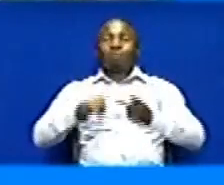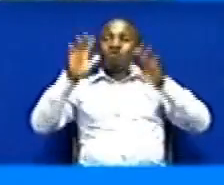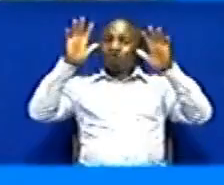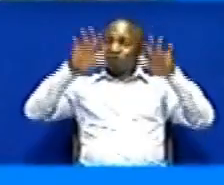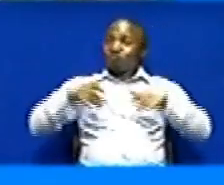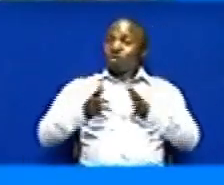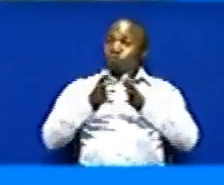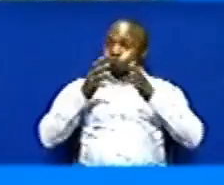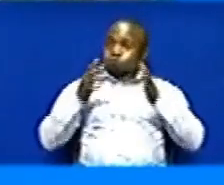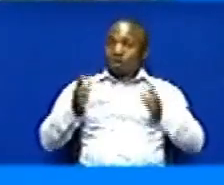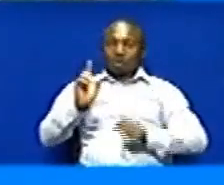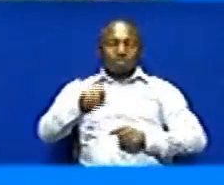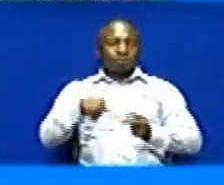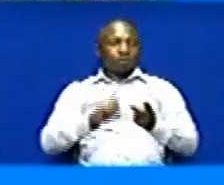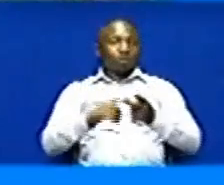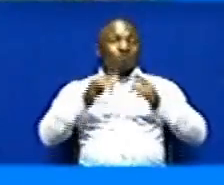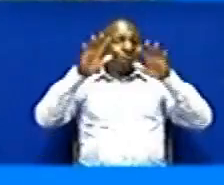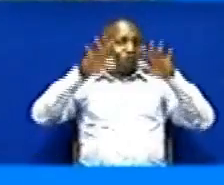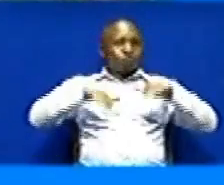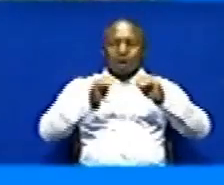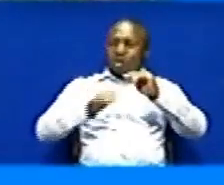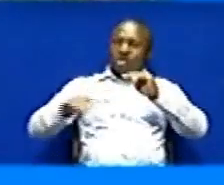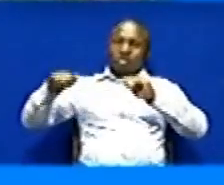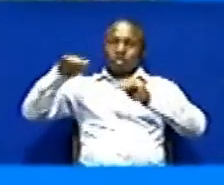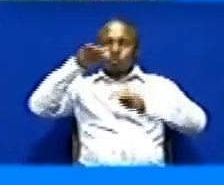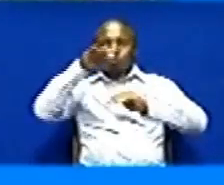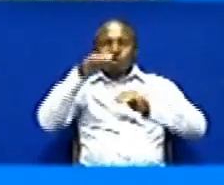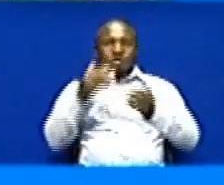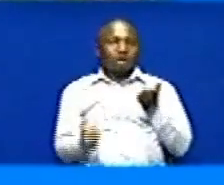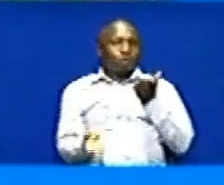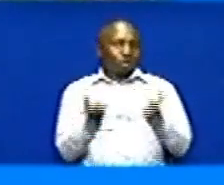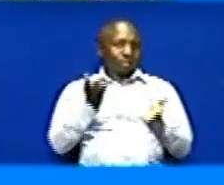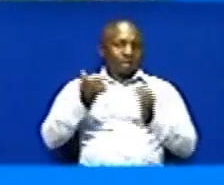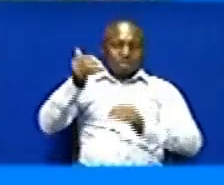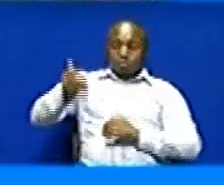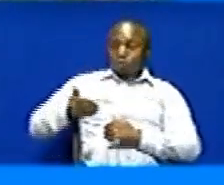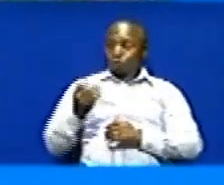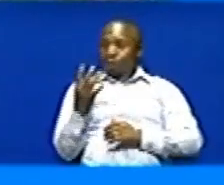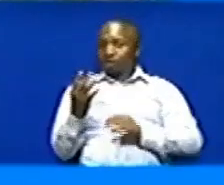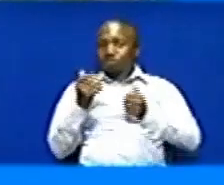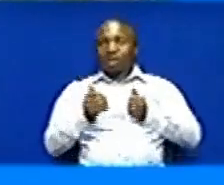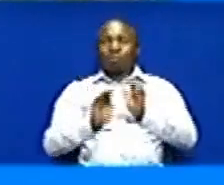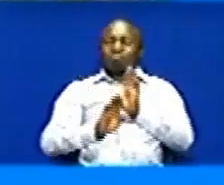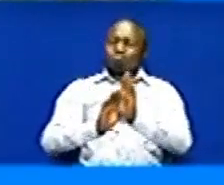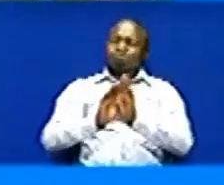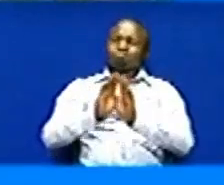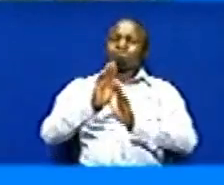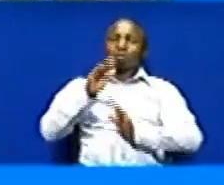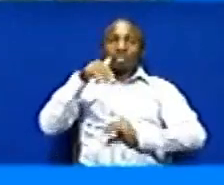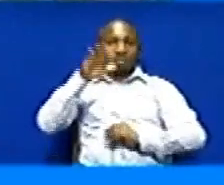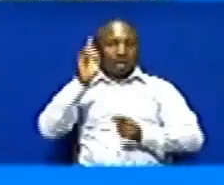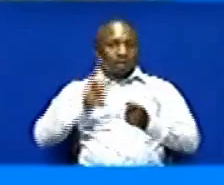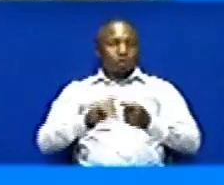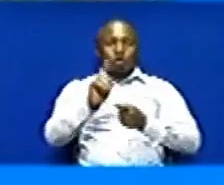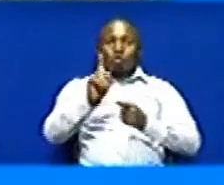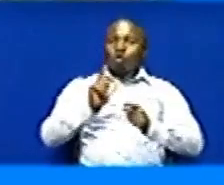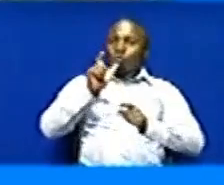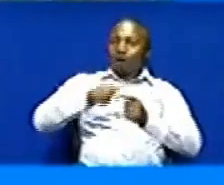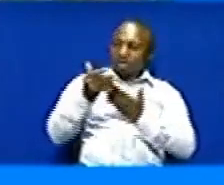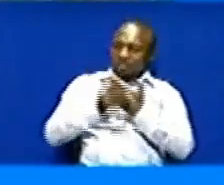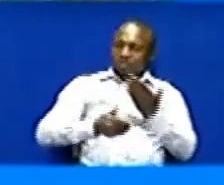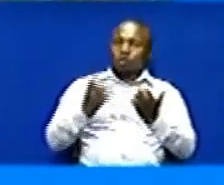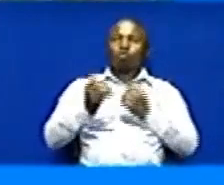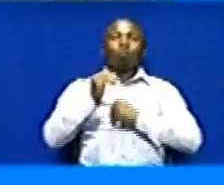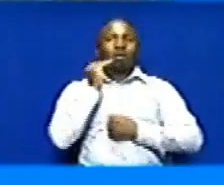mbuwa kubwa Niseme tu mbuwa hizi ni zajuu ya watani Na mwezi wa nine tunategemea ongeze kula mbuwa Kwa hiyo wanainti waendelea